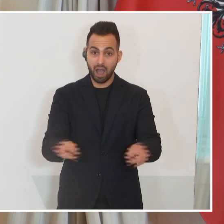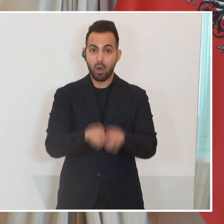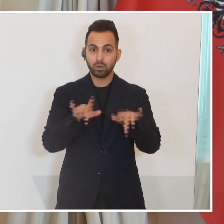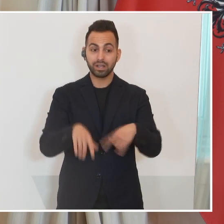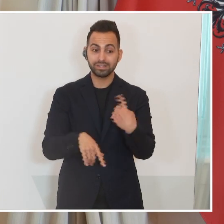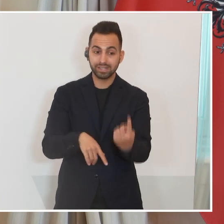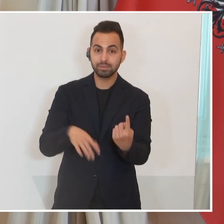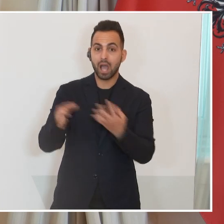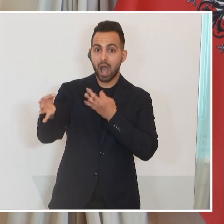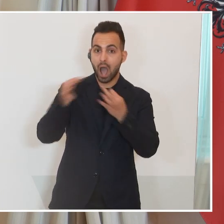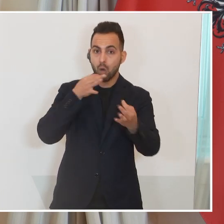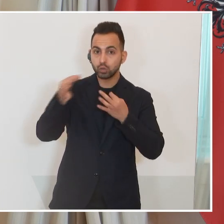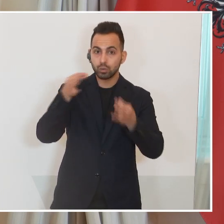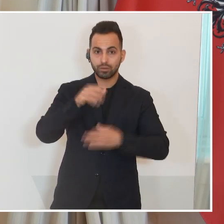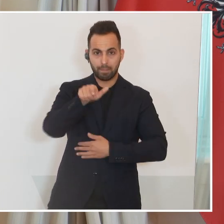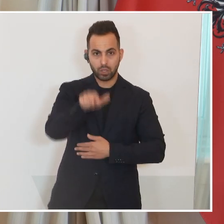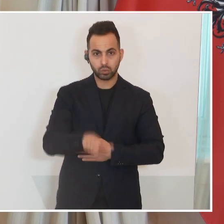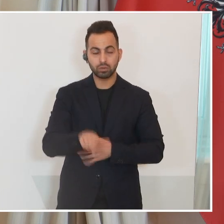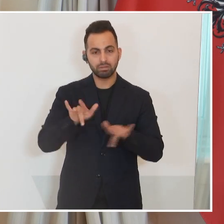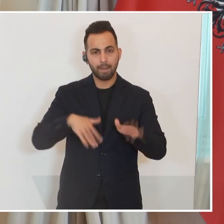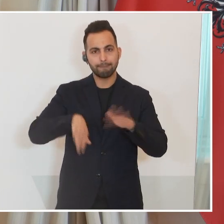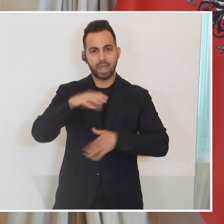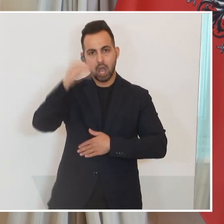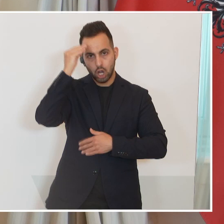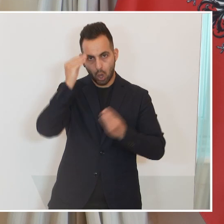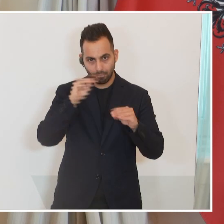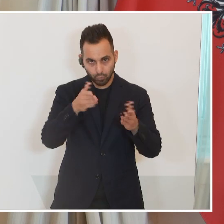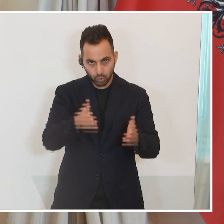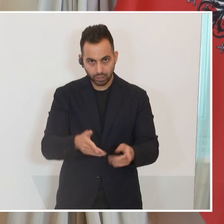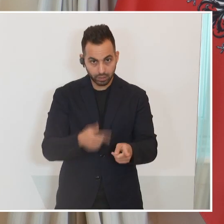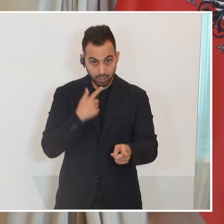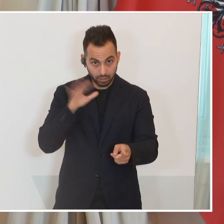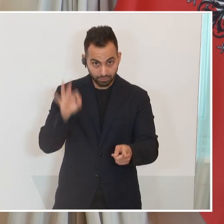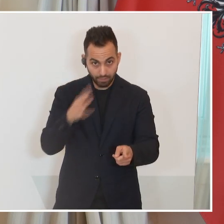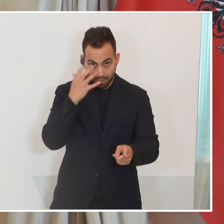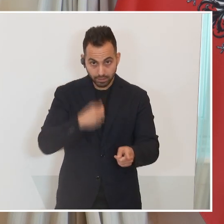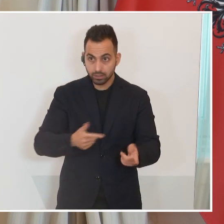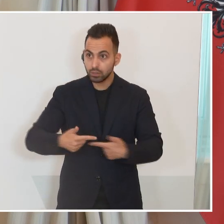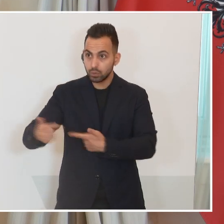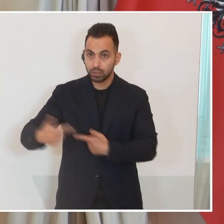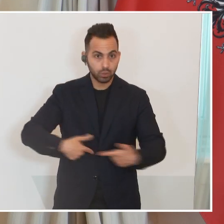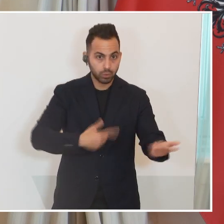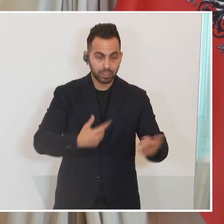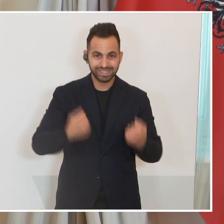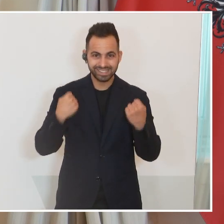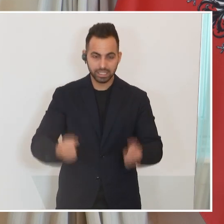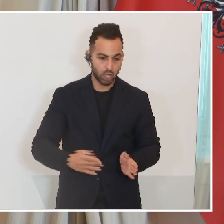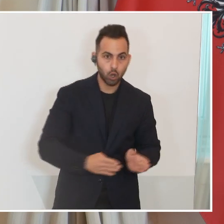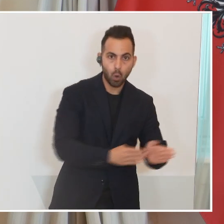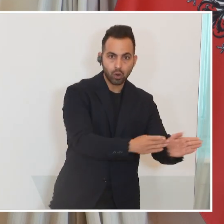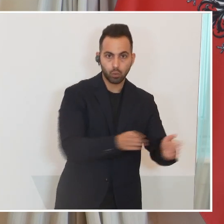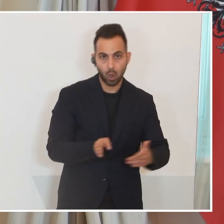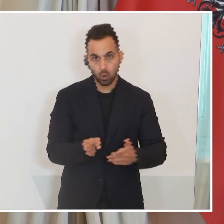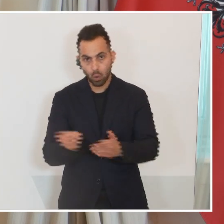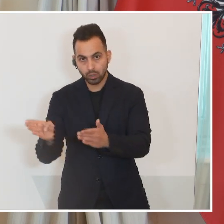Auskunftsperson dann glaubwürdig agieren kann, ob tatsächlich diese Exporte durch sichere Korridore auch